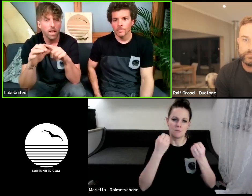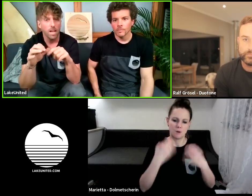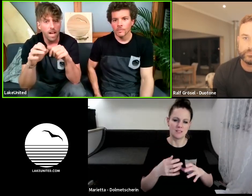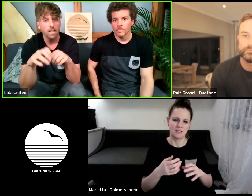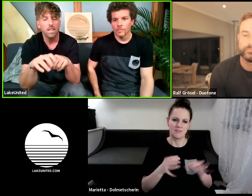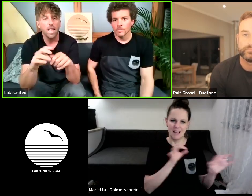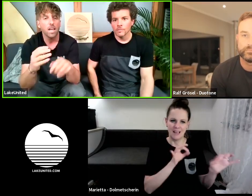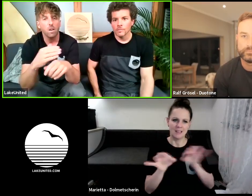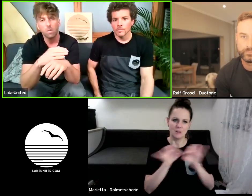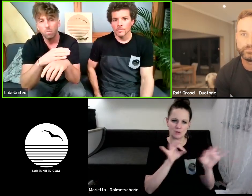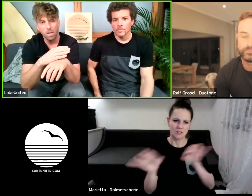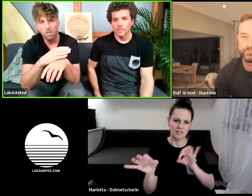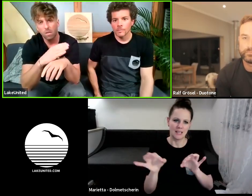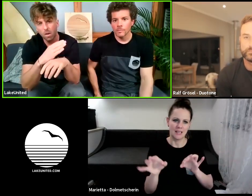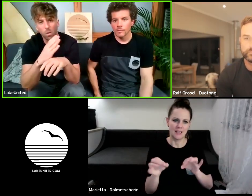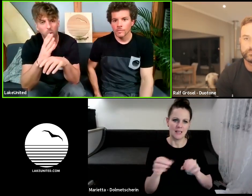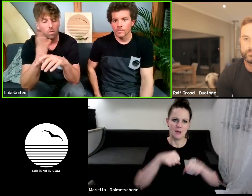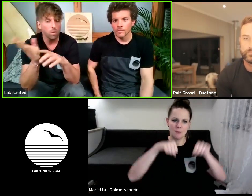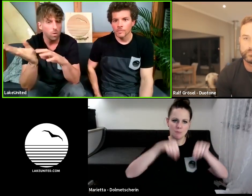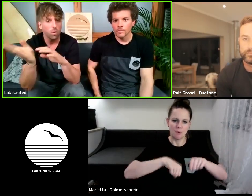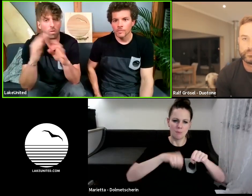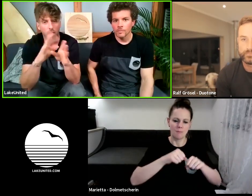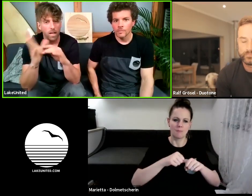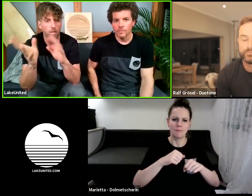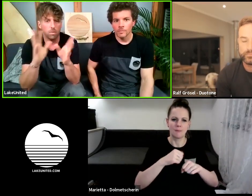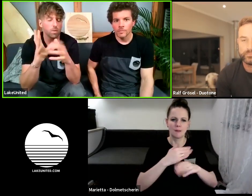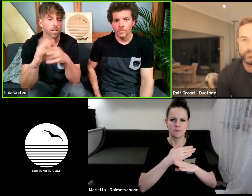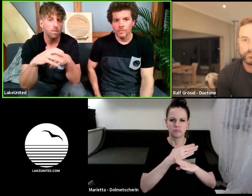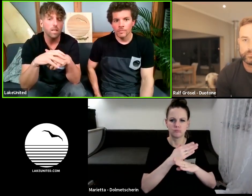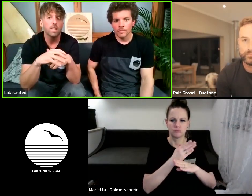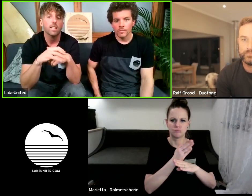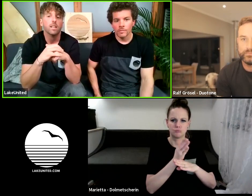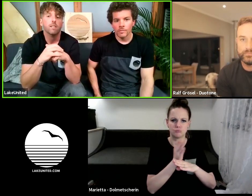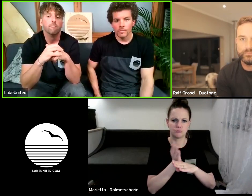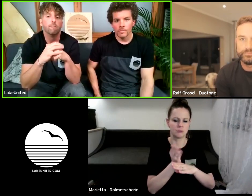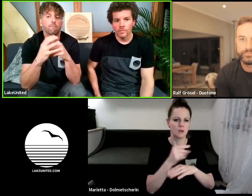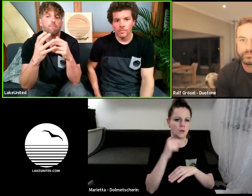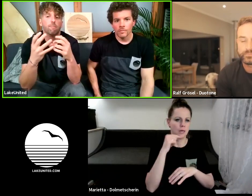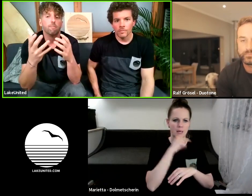einer Anzeige und mit Rot, Grün, Gelb, so irgendwie.